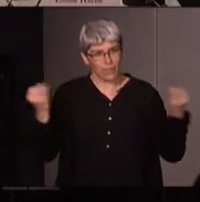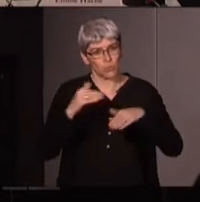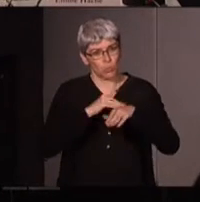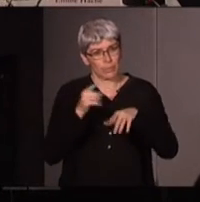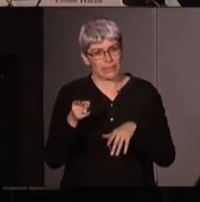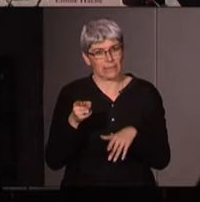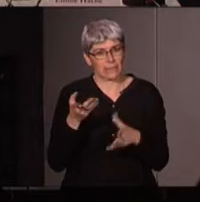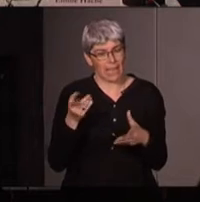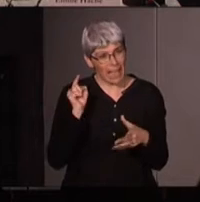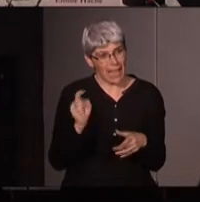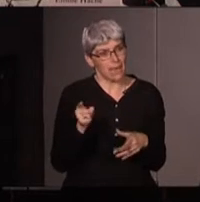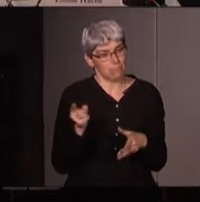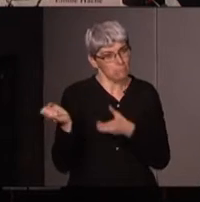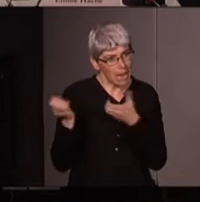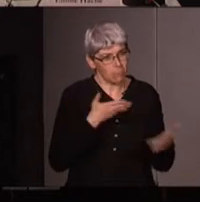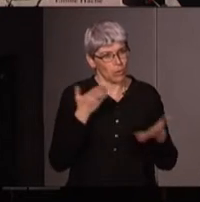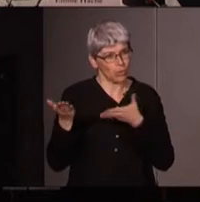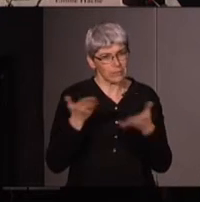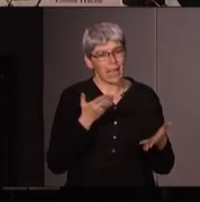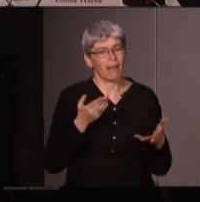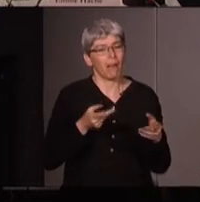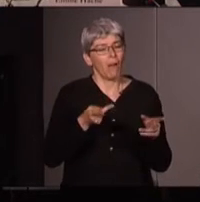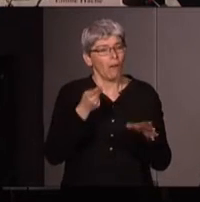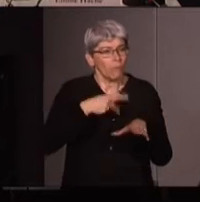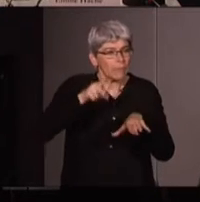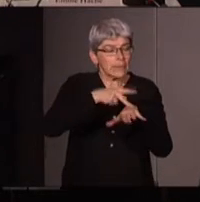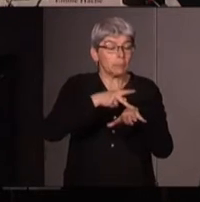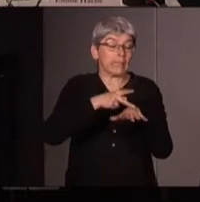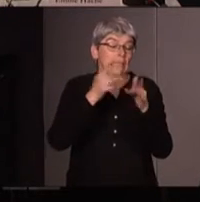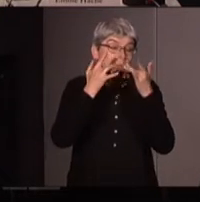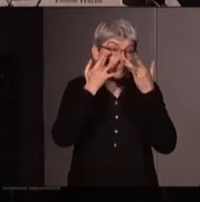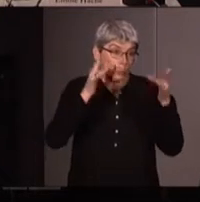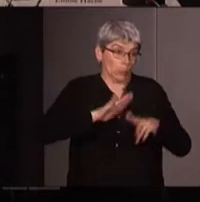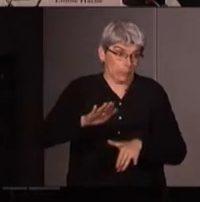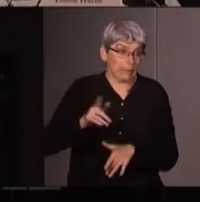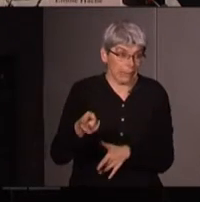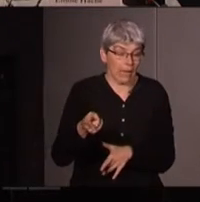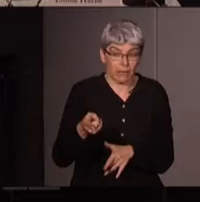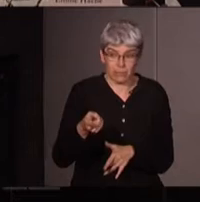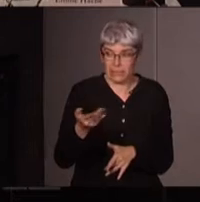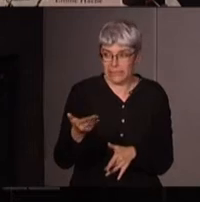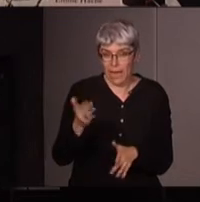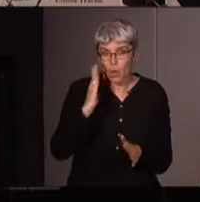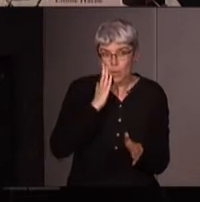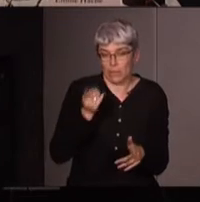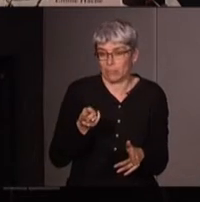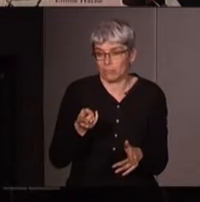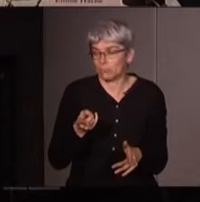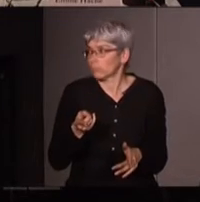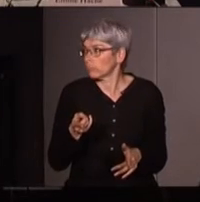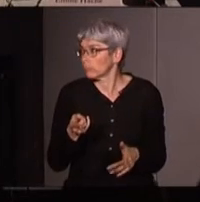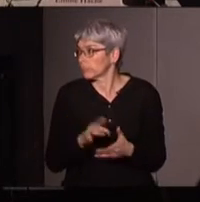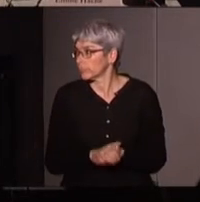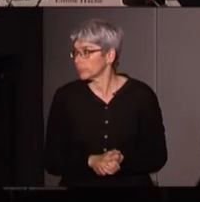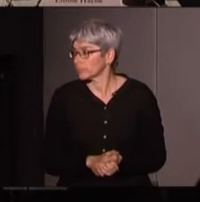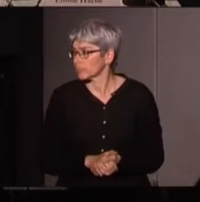c'est tout ce qu'elle a amené dans les Philippines permaculture etc tout ce qu'elle a amené c'est plutôt ça qu'on connaît plutôt que ce qu'on